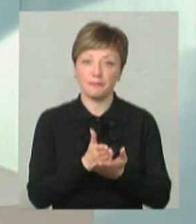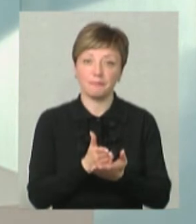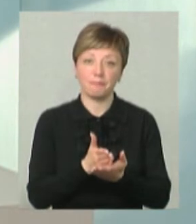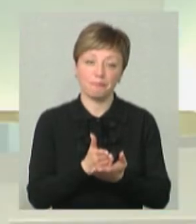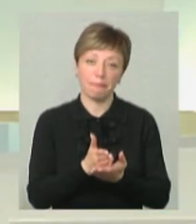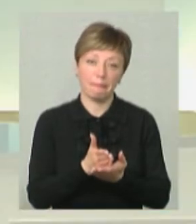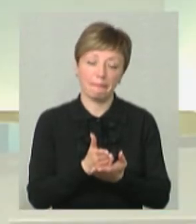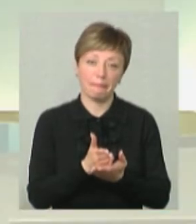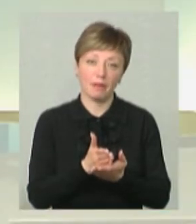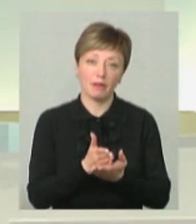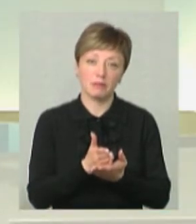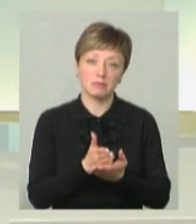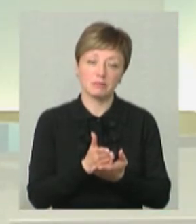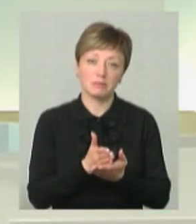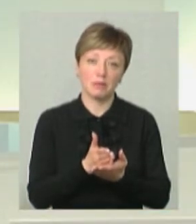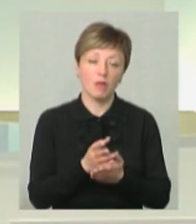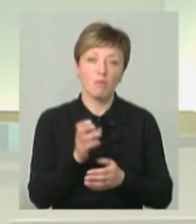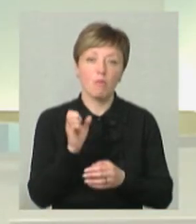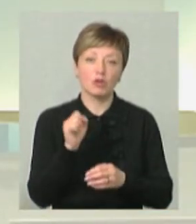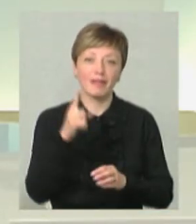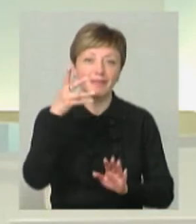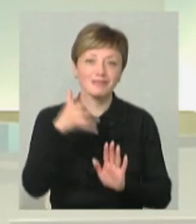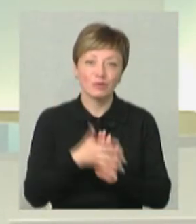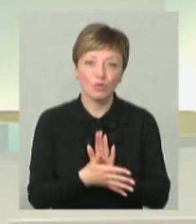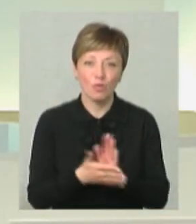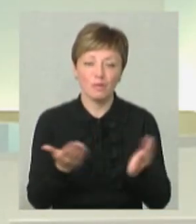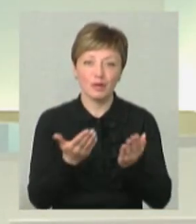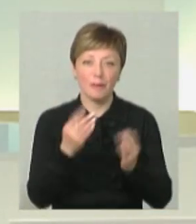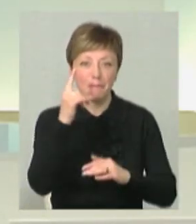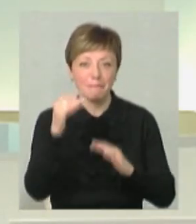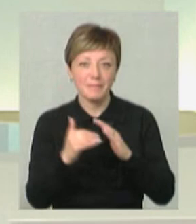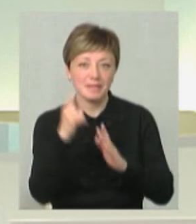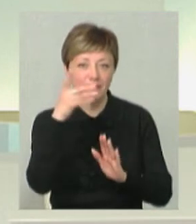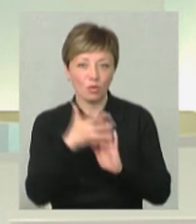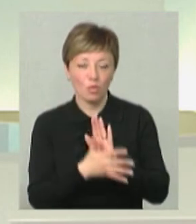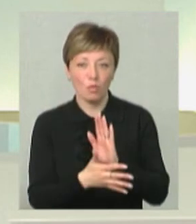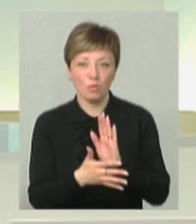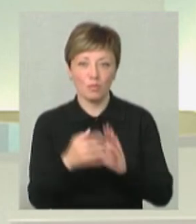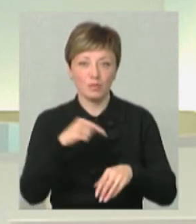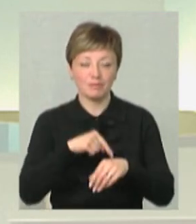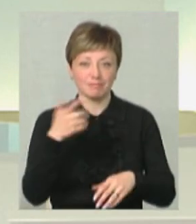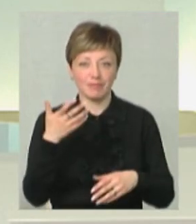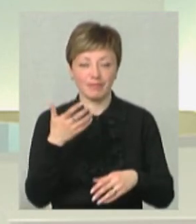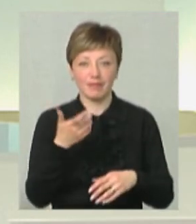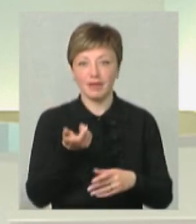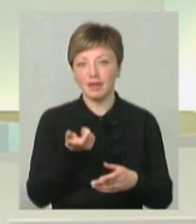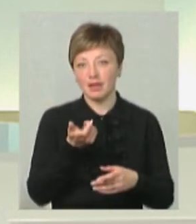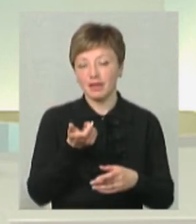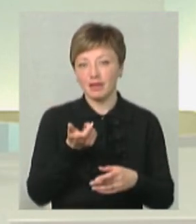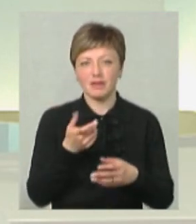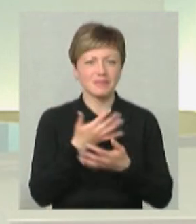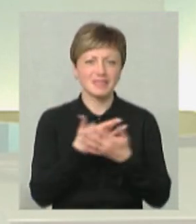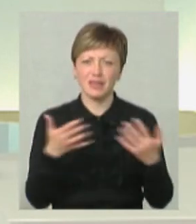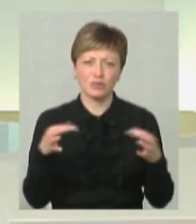і, ну, не свідомо, а то може бути на якомусь такому півсвідомо, де там, роль мистецтва,